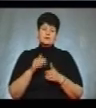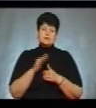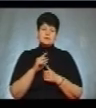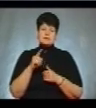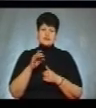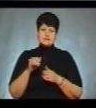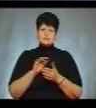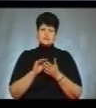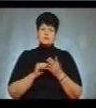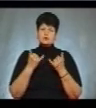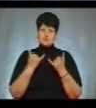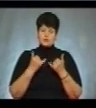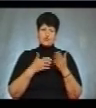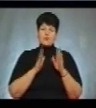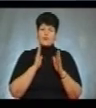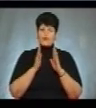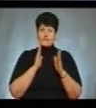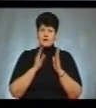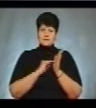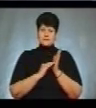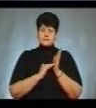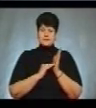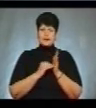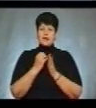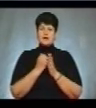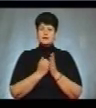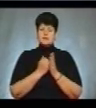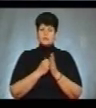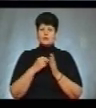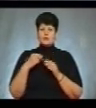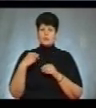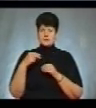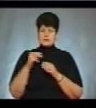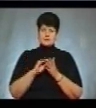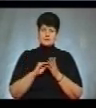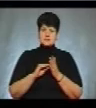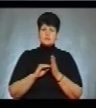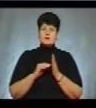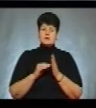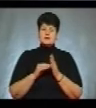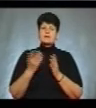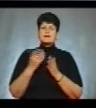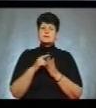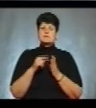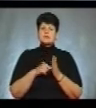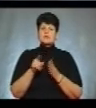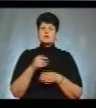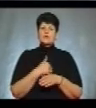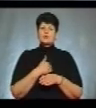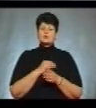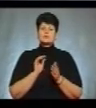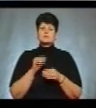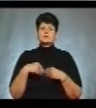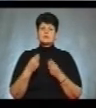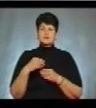опублікував сьогодні у Фейсбуці. Під дописом кандидату президенти запропонував користувачам соцмережі писати, яке запитання вони хочуть поставити